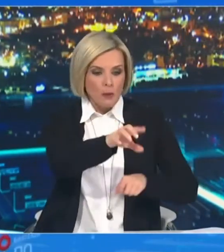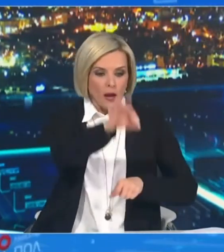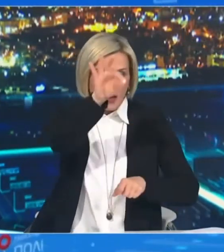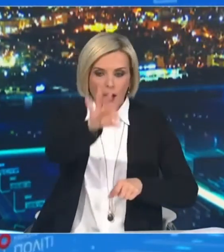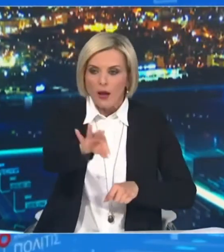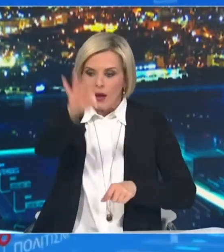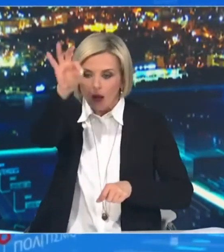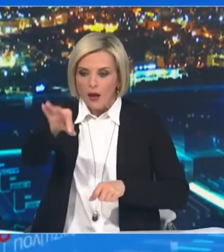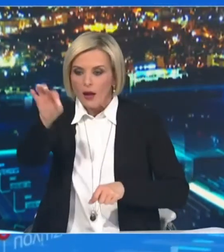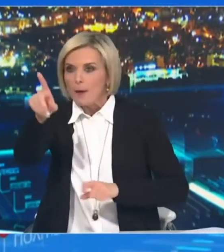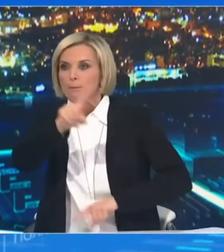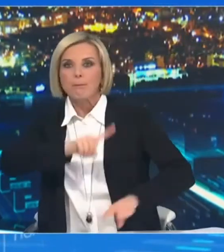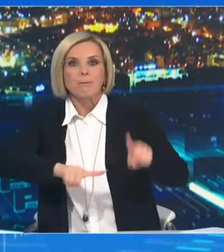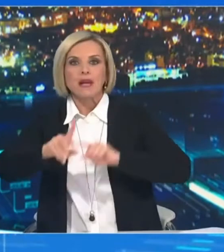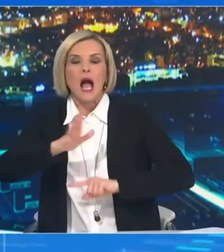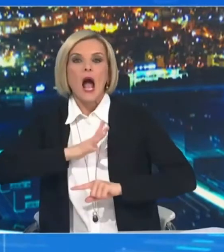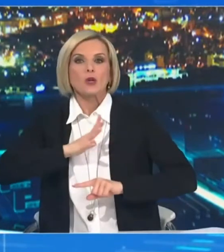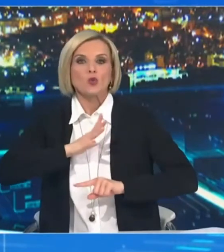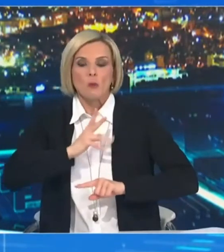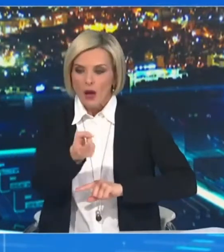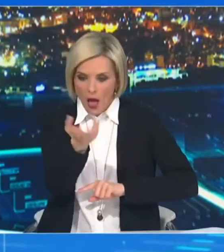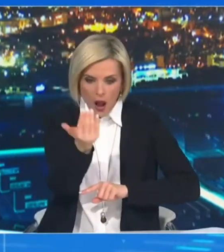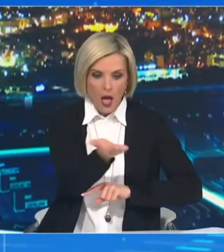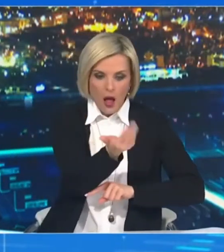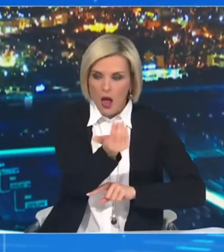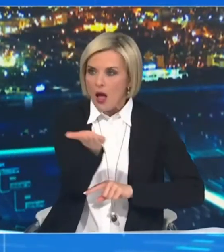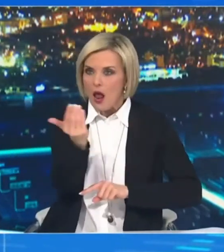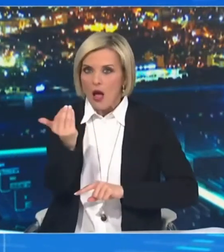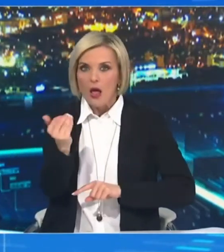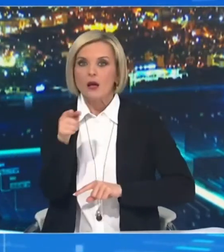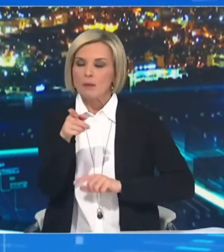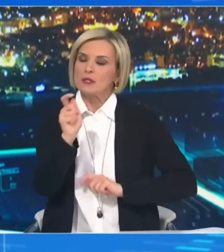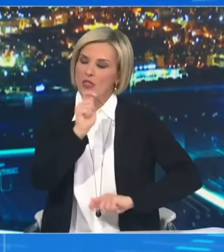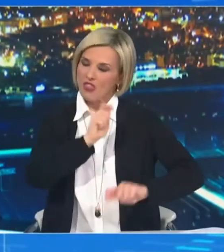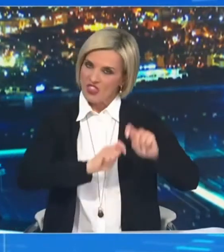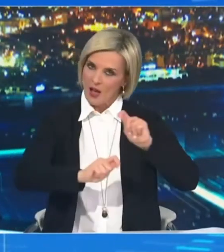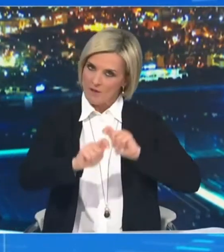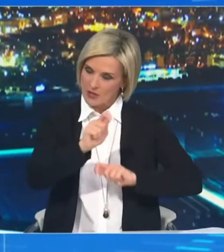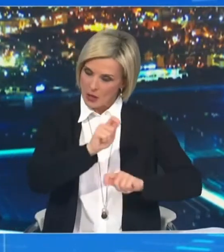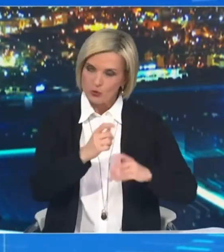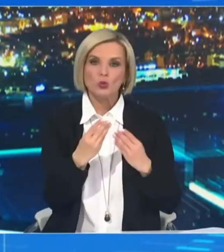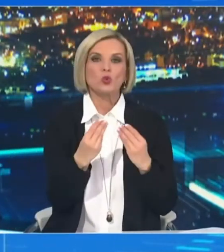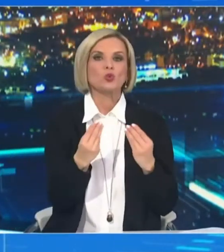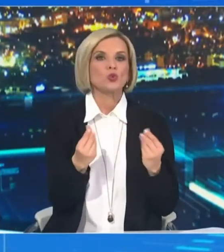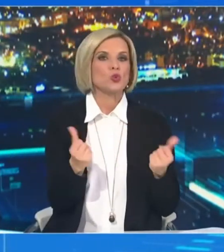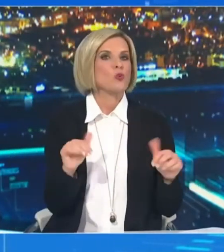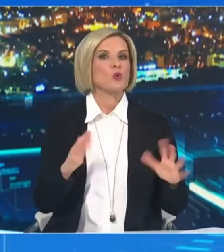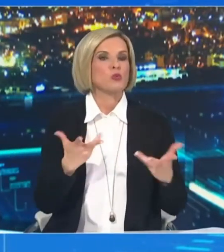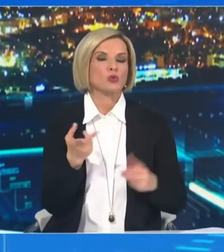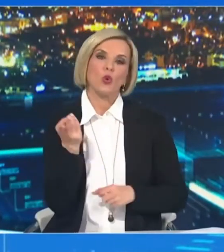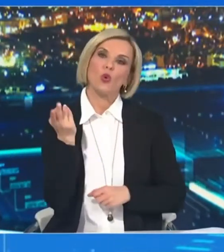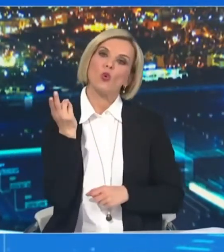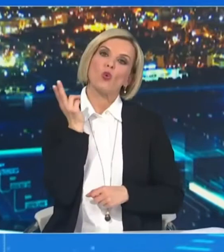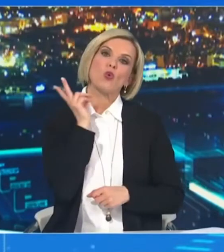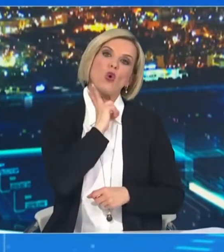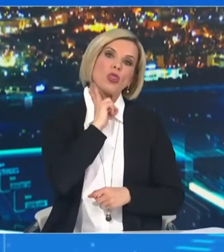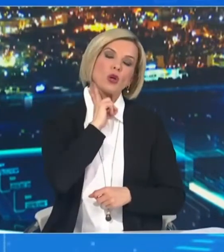Θυμίζω ότι η ανέβρεση αυτών των ατόμων θα γίνει μέσω του κωδικού